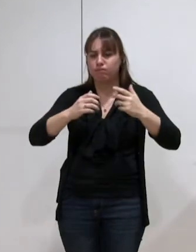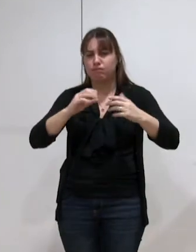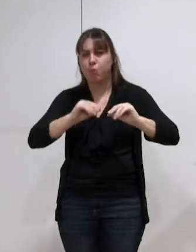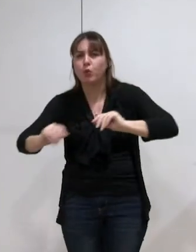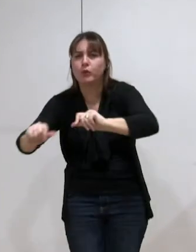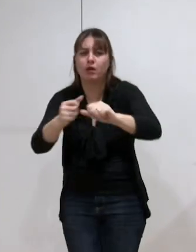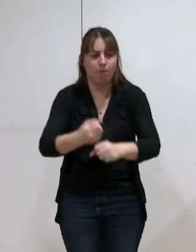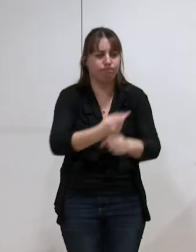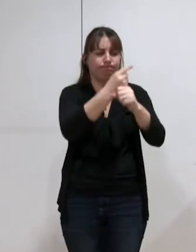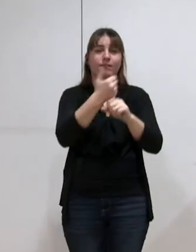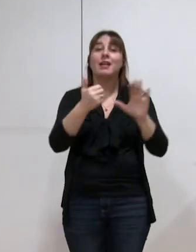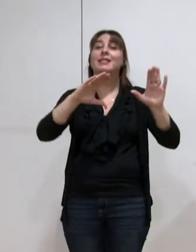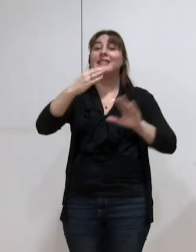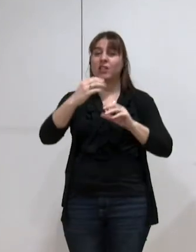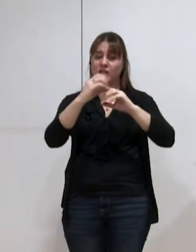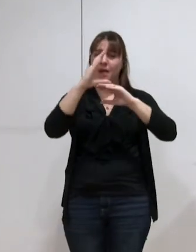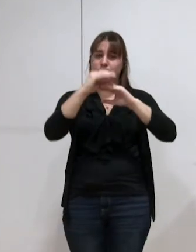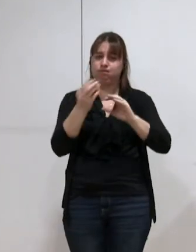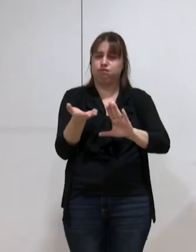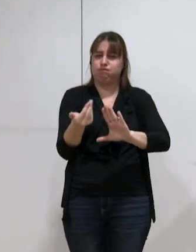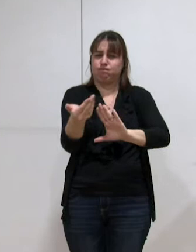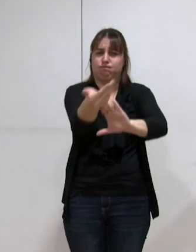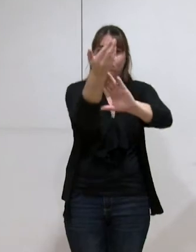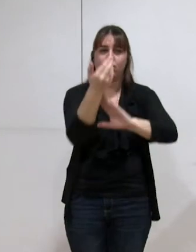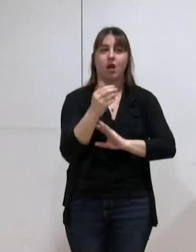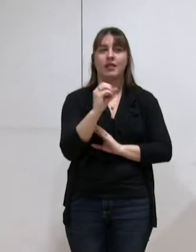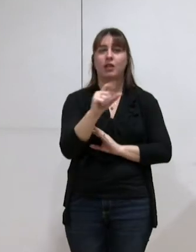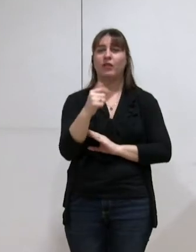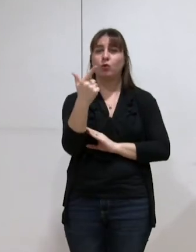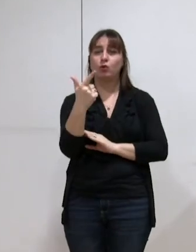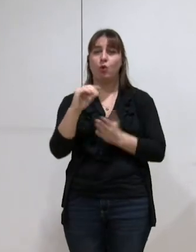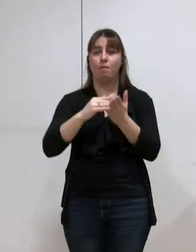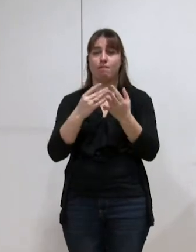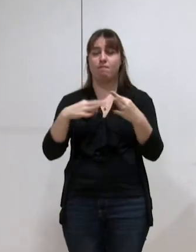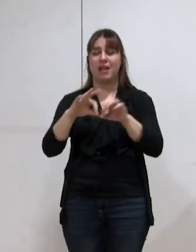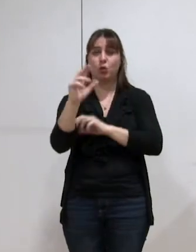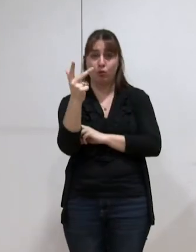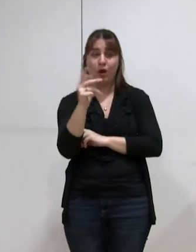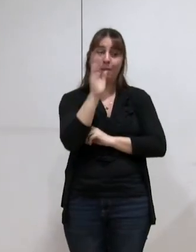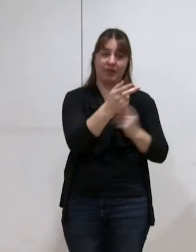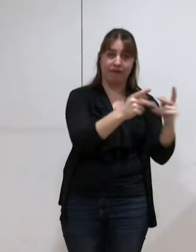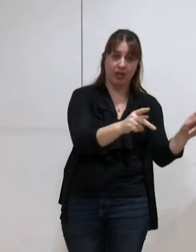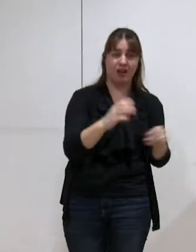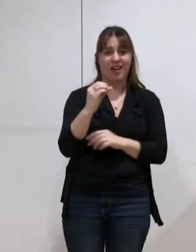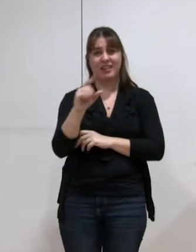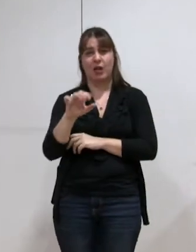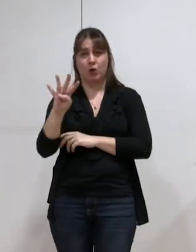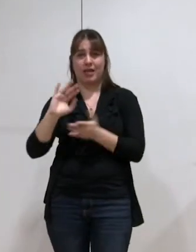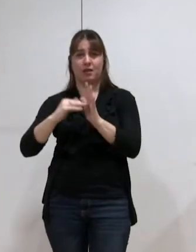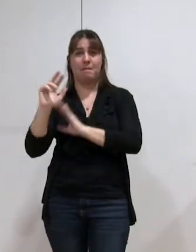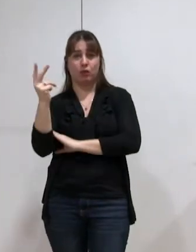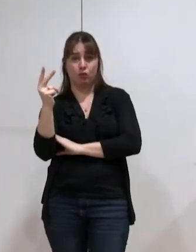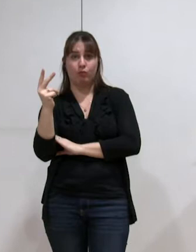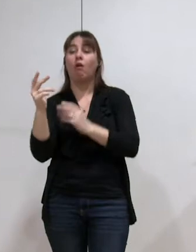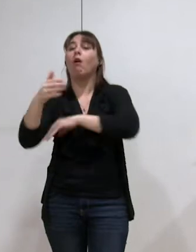décaissement de 6 cm, ça fait 0,2 mètre cube en zone urbaine et 0,4 mètre cube en zone non